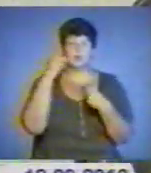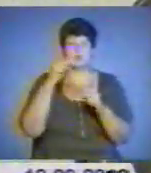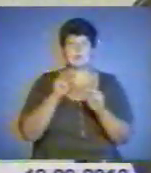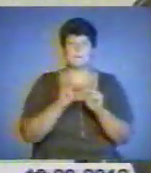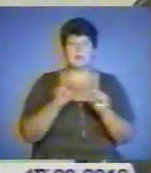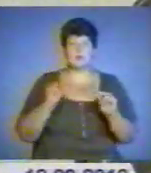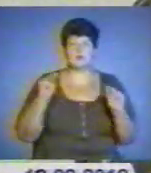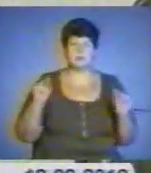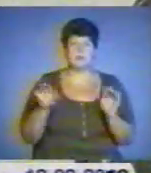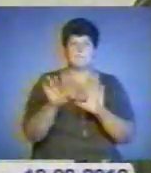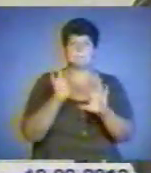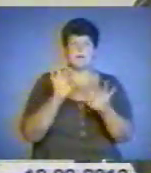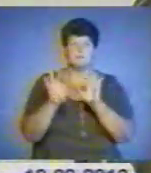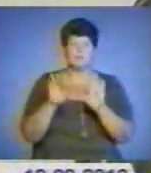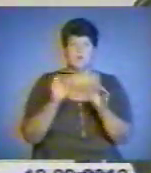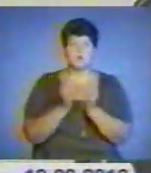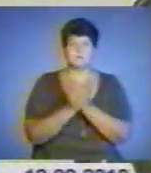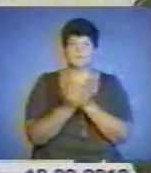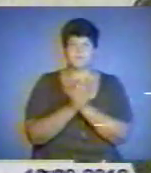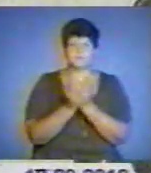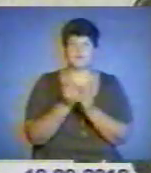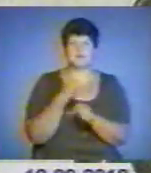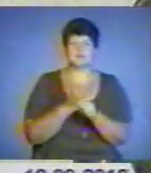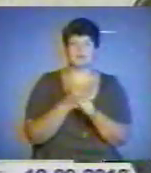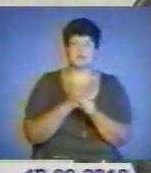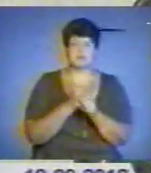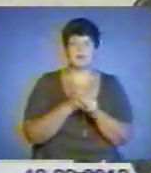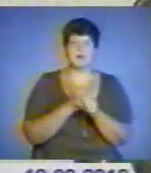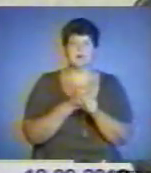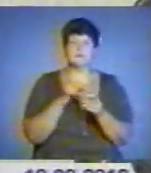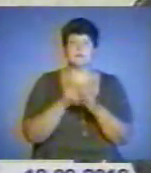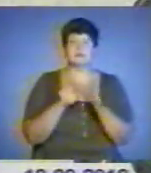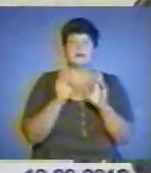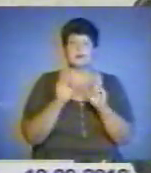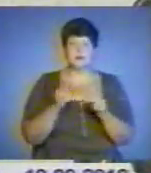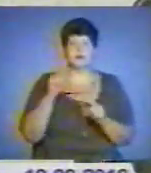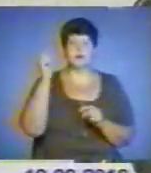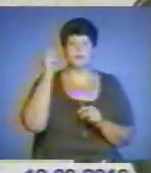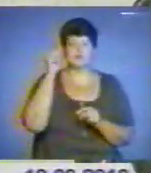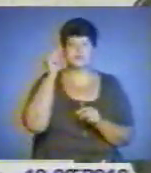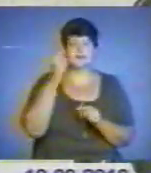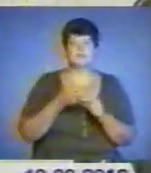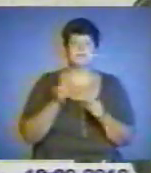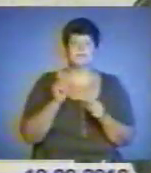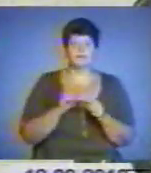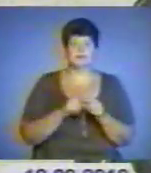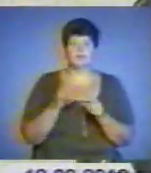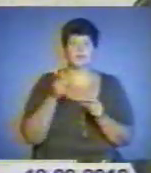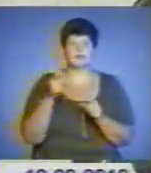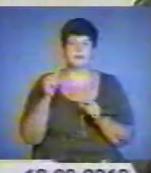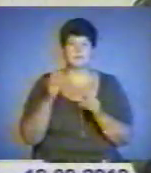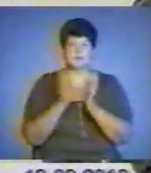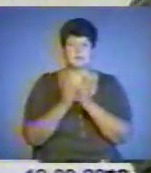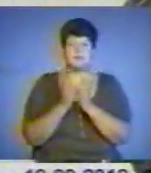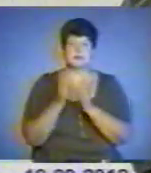пособів, ну і розробити механізм, як, обучаючися в цій гімназії, діти змогуть отримати